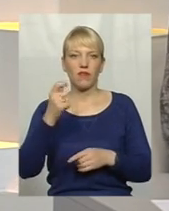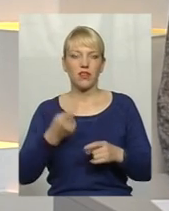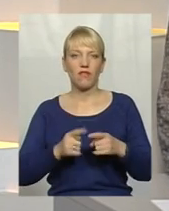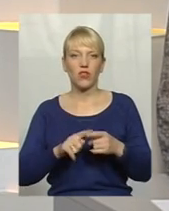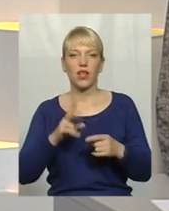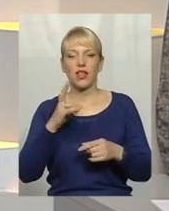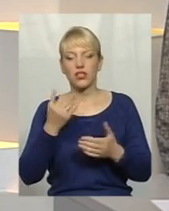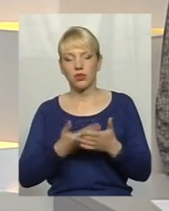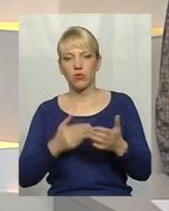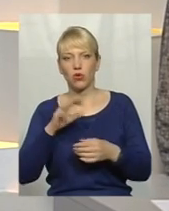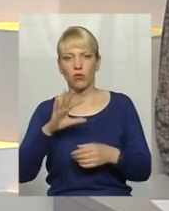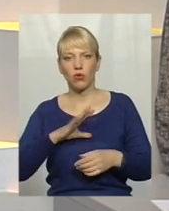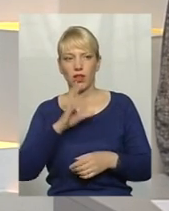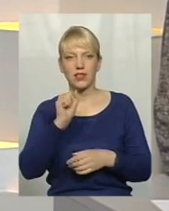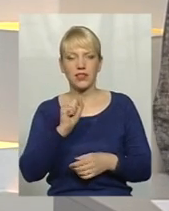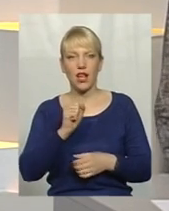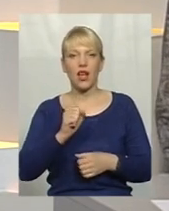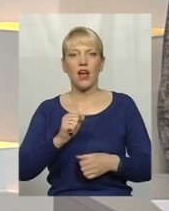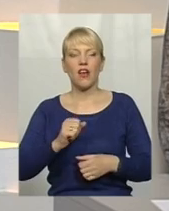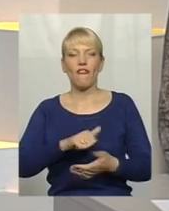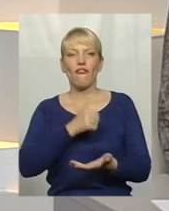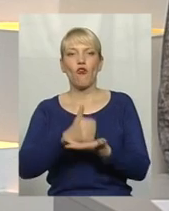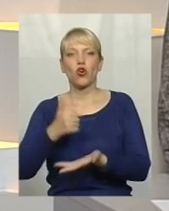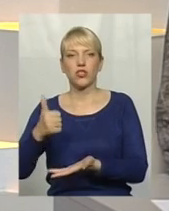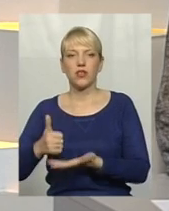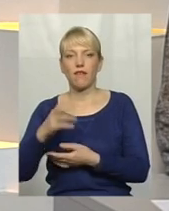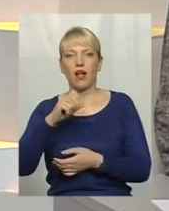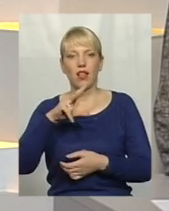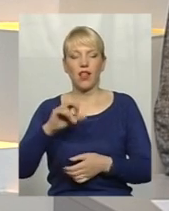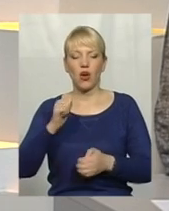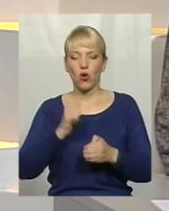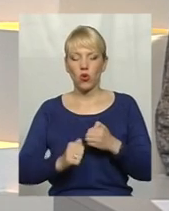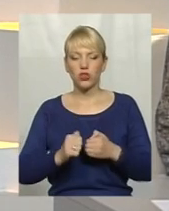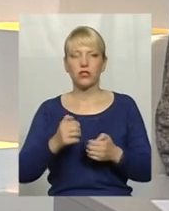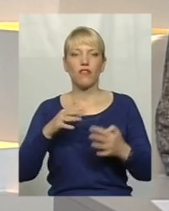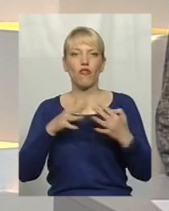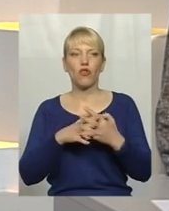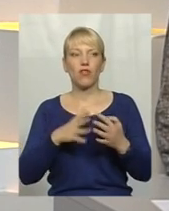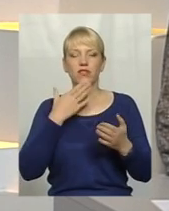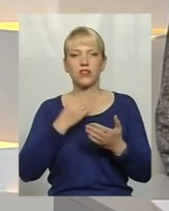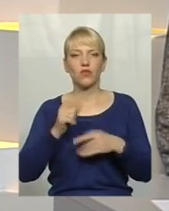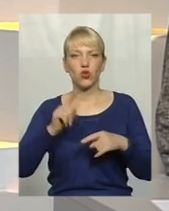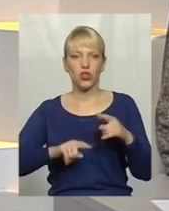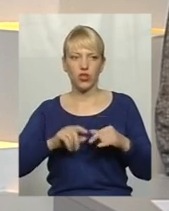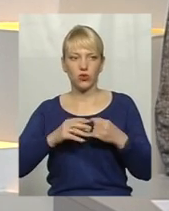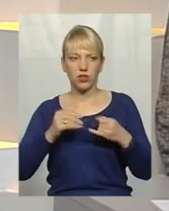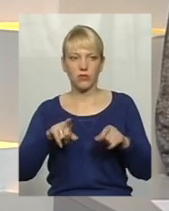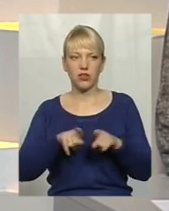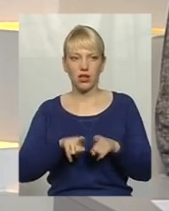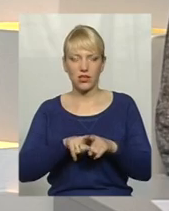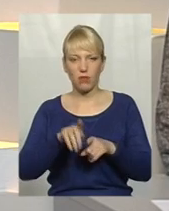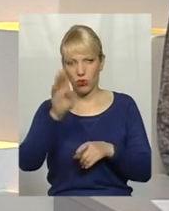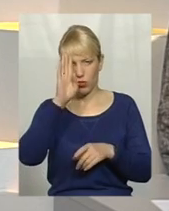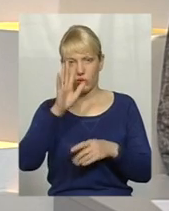начебто була за луждів, але разом з тим кожен воював за свою рідну землю. І зараз хлопці так само